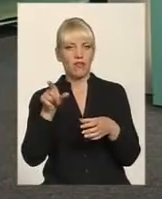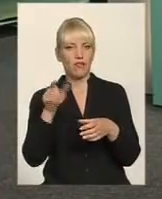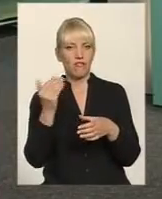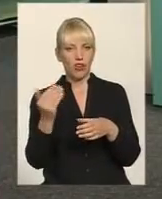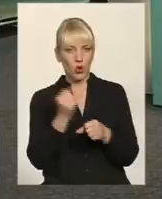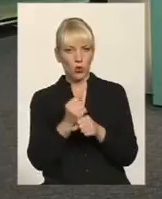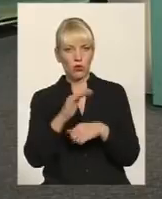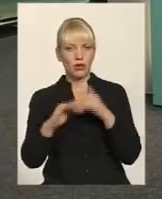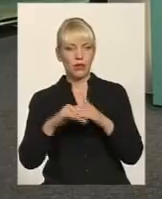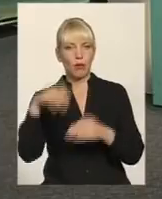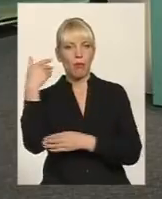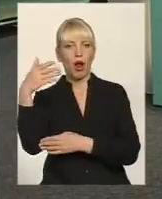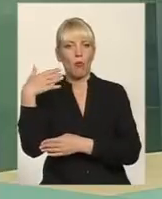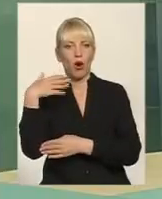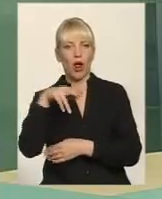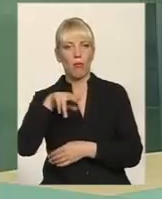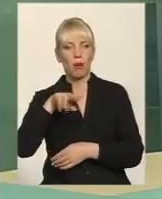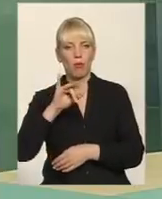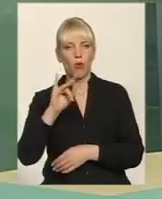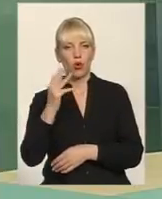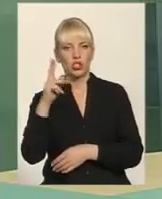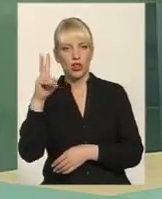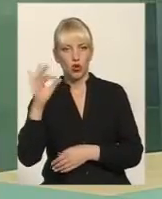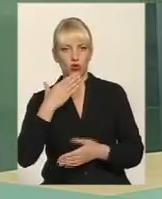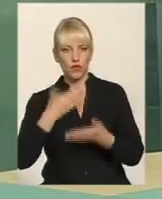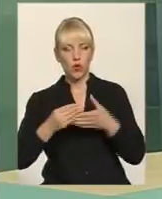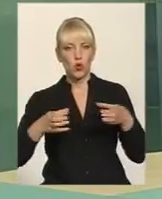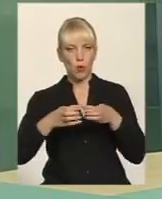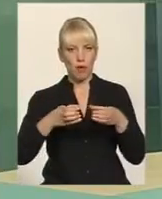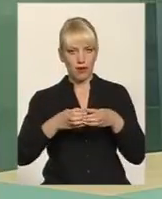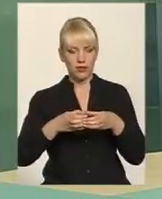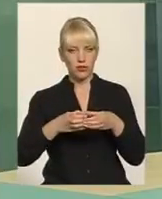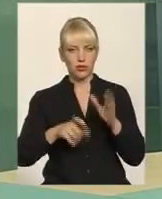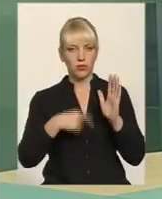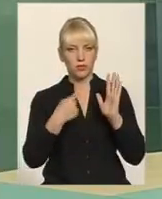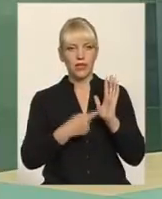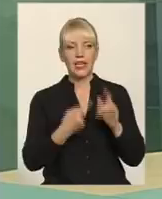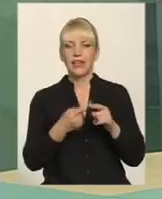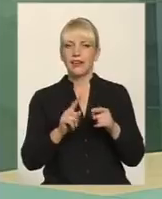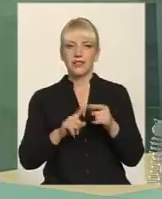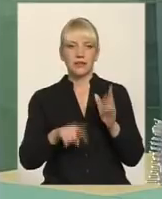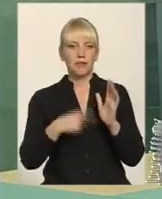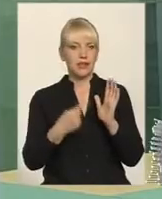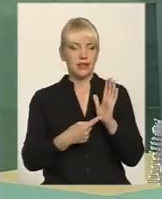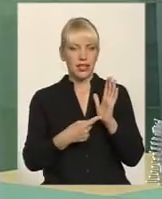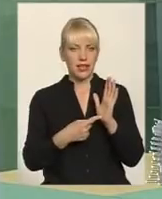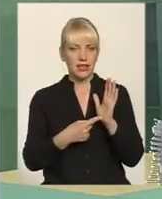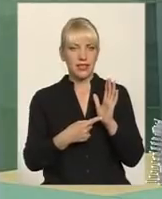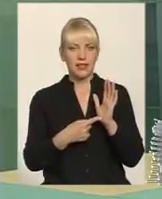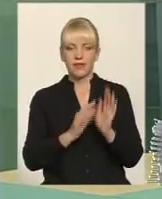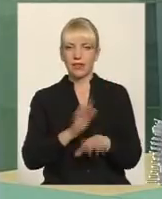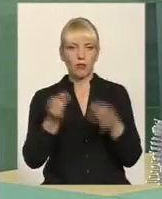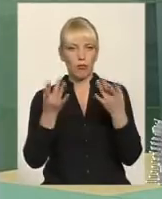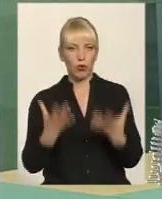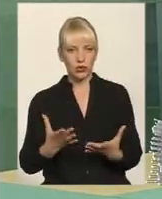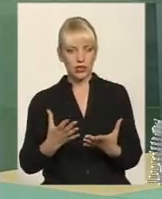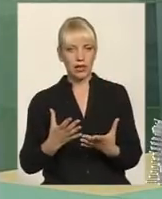Дякую. Ну, знаєте, бачите, питання непрості. Дуже складно відповісти, напевне, одним реченням. Я спробую дуже-дуже стисло.